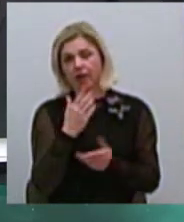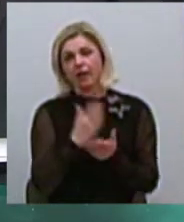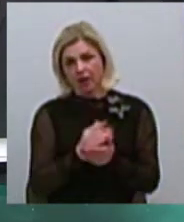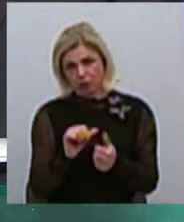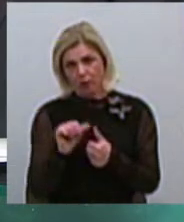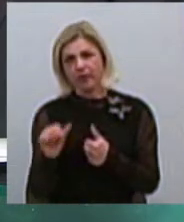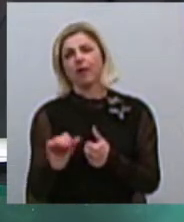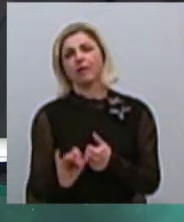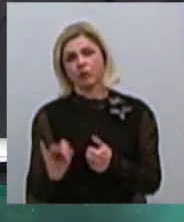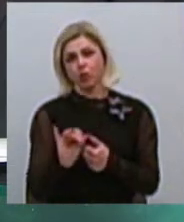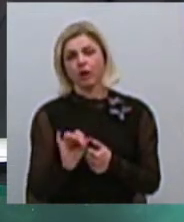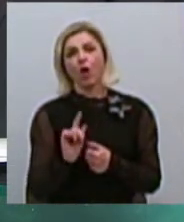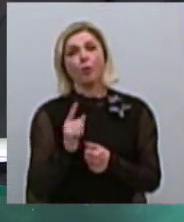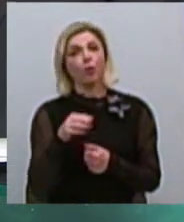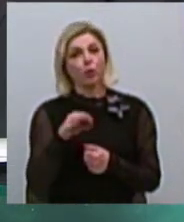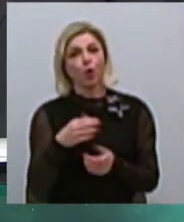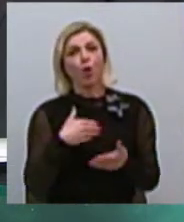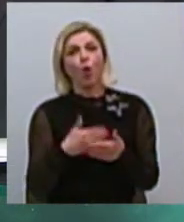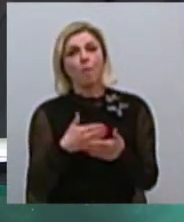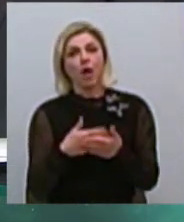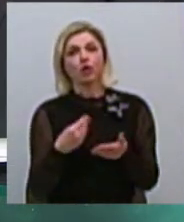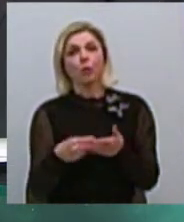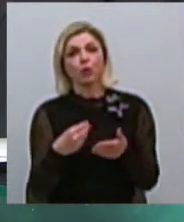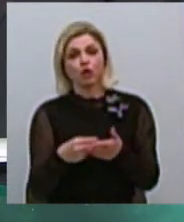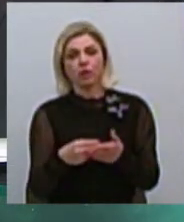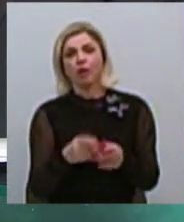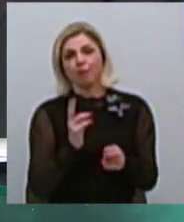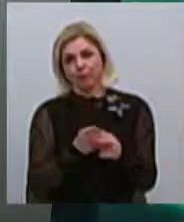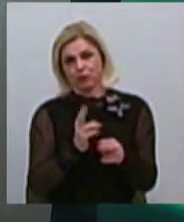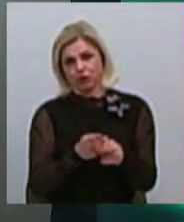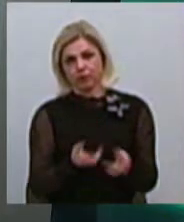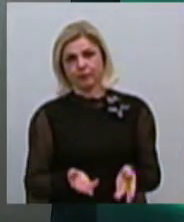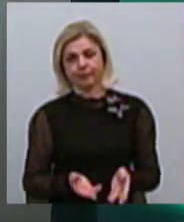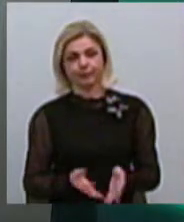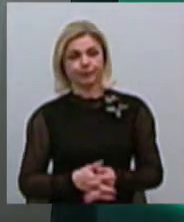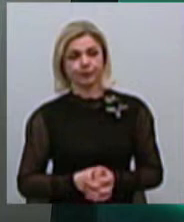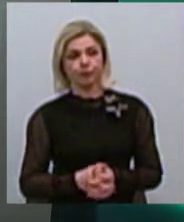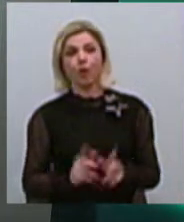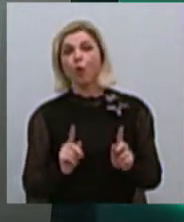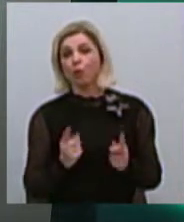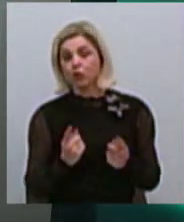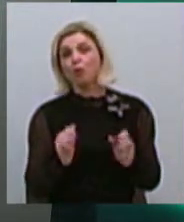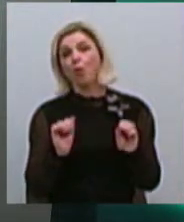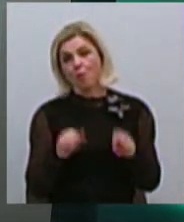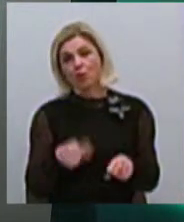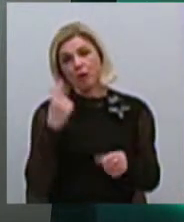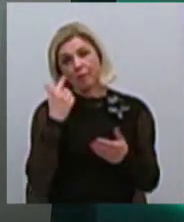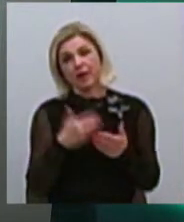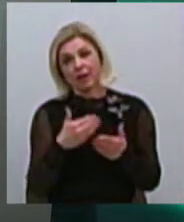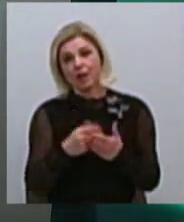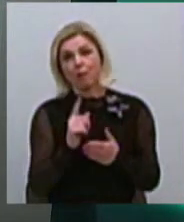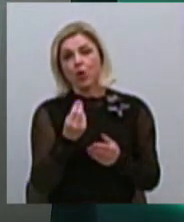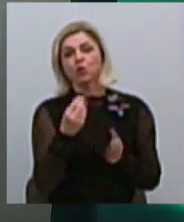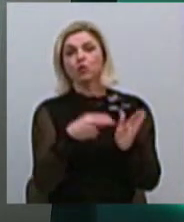інші, котрим чому-то громадський бюджет – кость в горлі. Ну, почемо можемо предположити, ми розуміємо стоимості